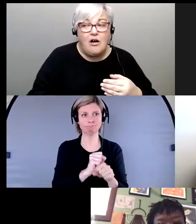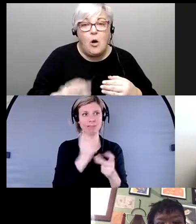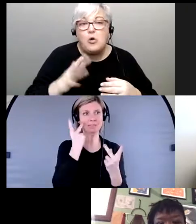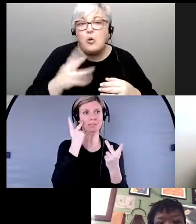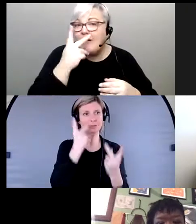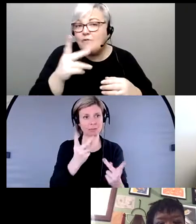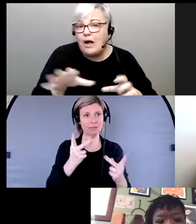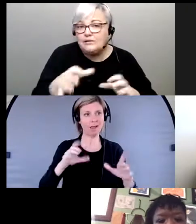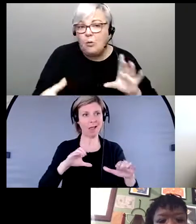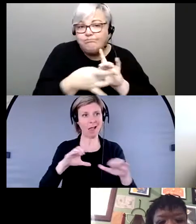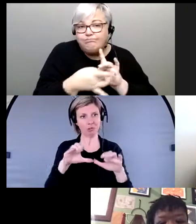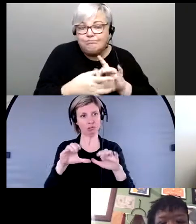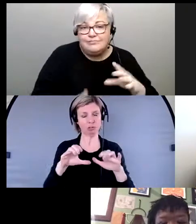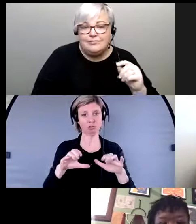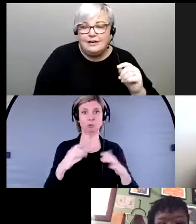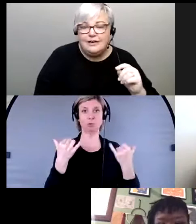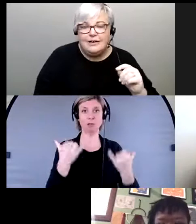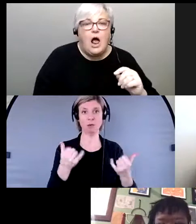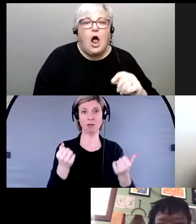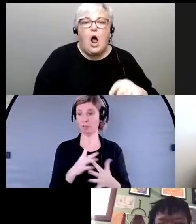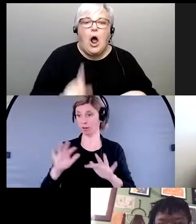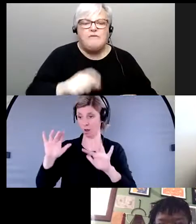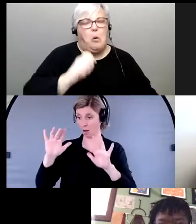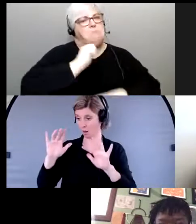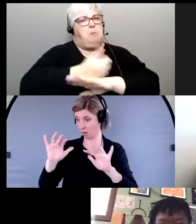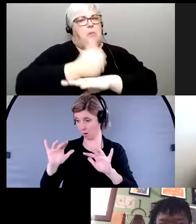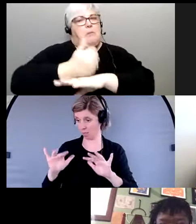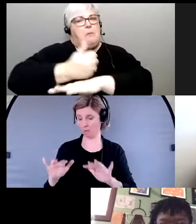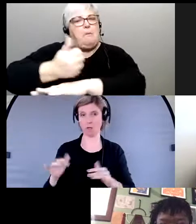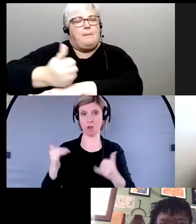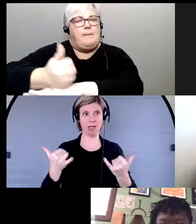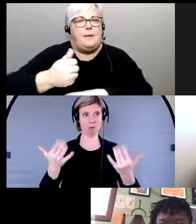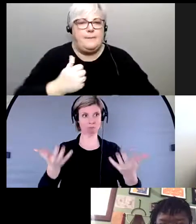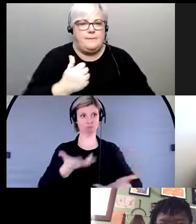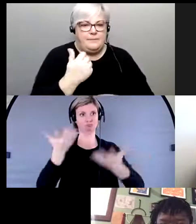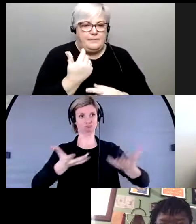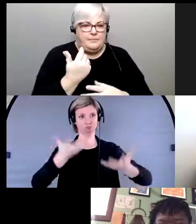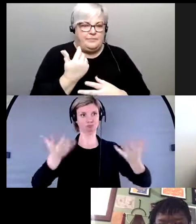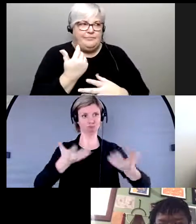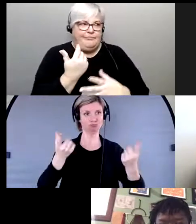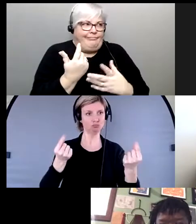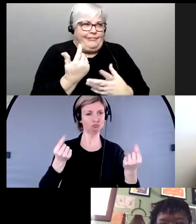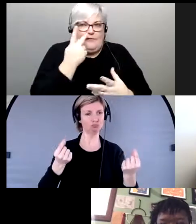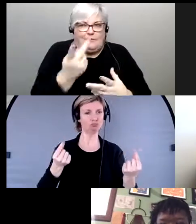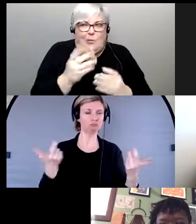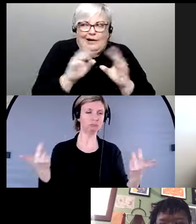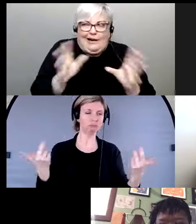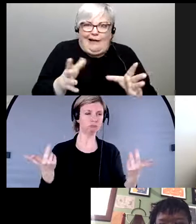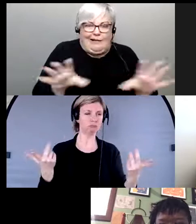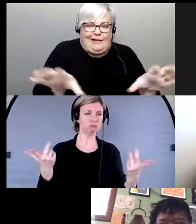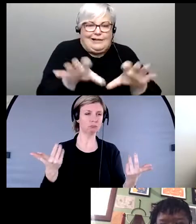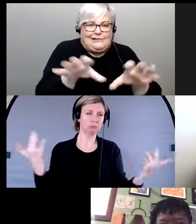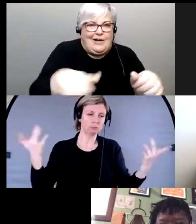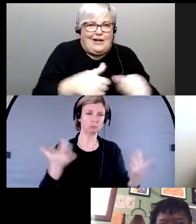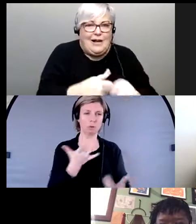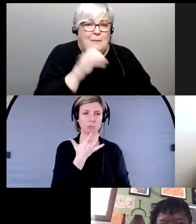concrète je veux dire il faut tout mettre en place rapidement pour qu'on puisse voir voir de l'action et c'est ce que c'est ce que